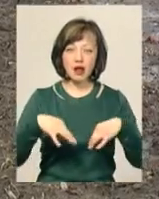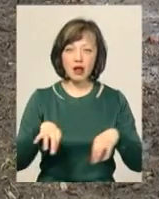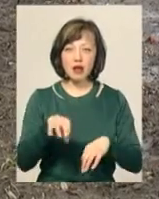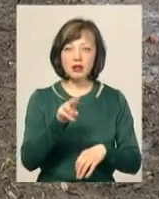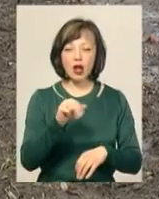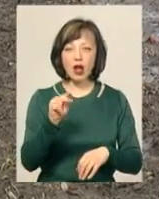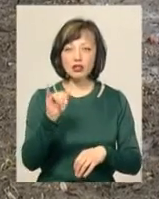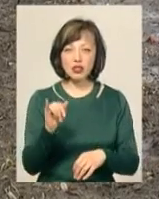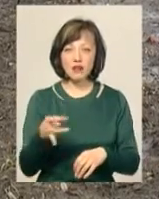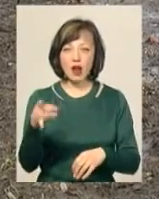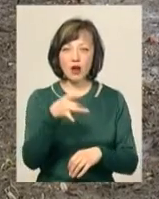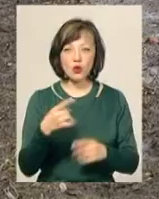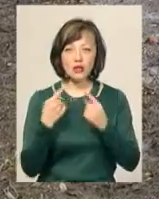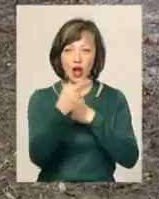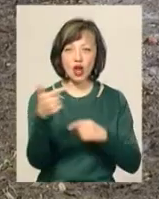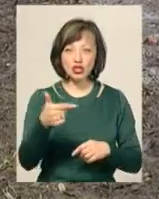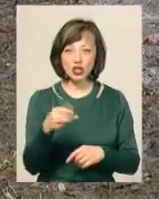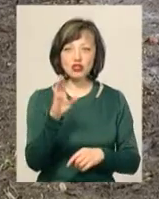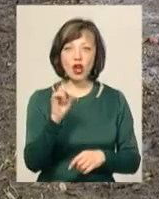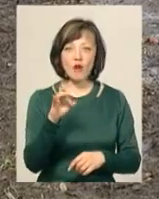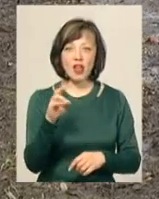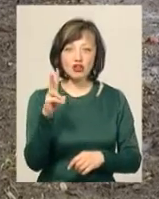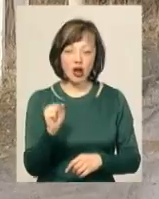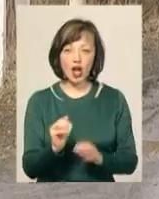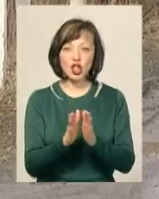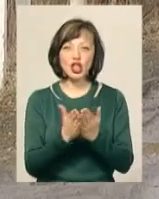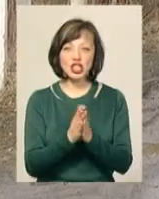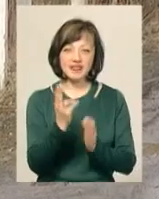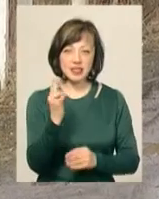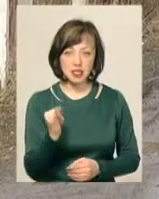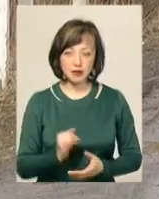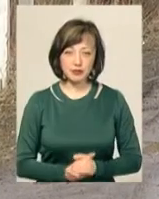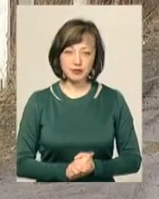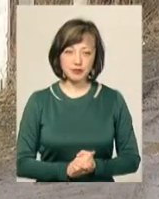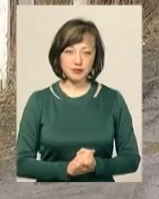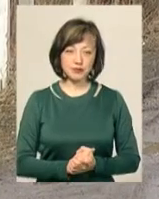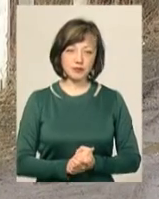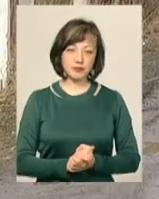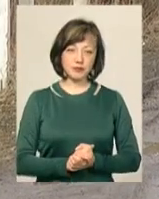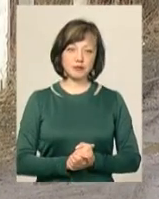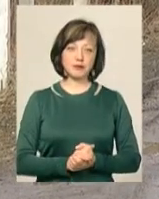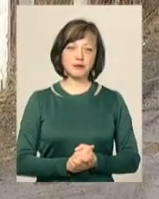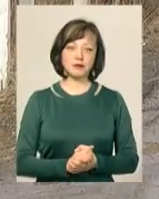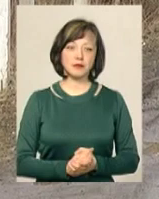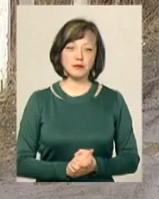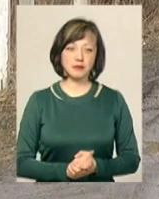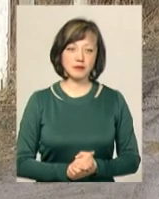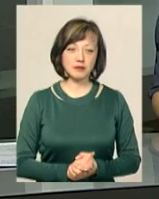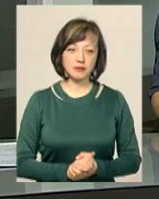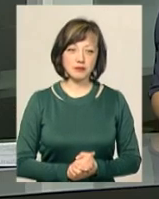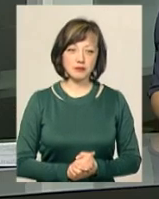масивах, що знаходяться в районах Дальніх Гречан, Шаровечки та Книжковець. Юрій Курічка, Володимир Паламар, Юрій Чорний. Новини Поділля. Центр.